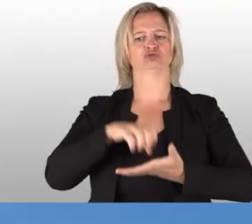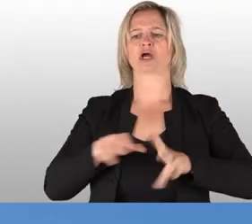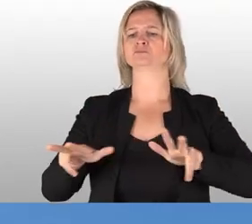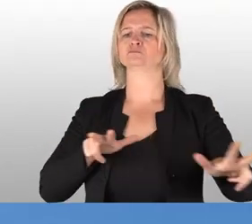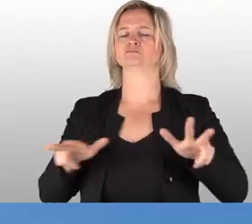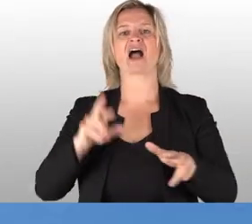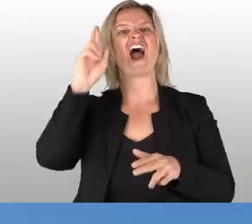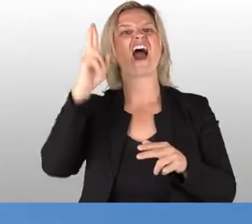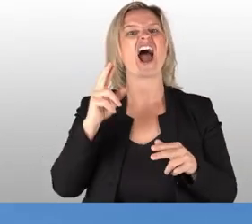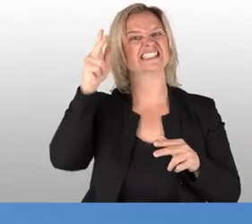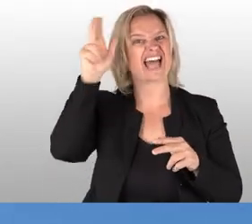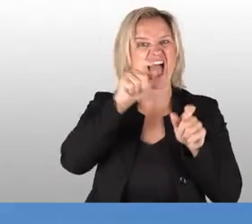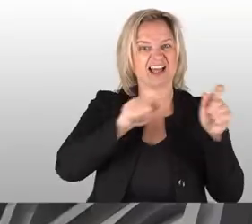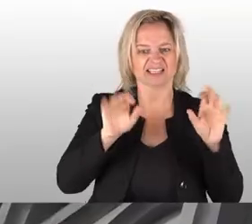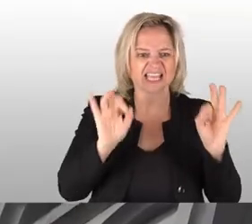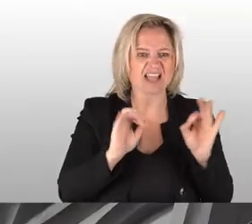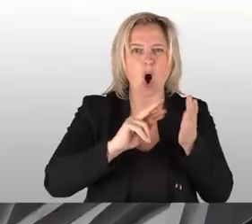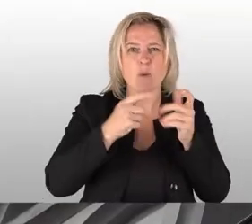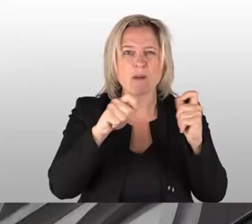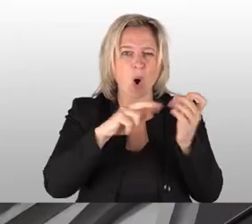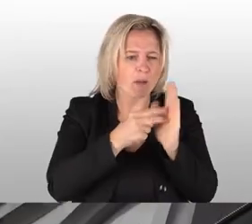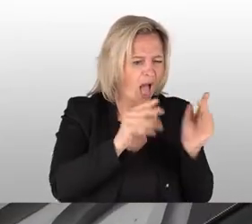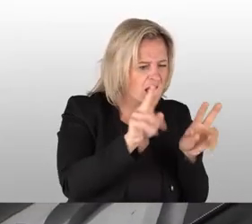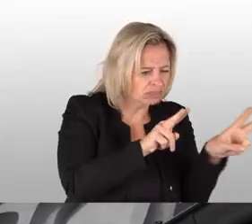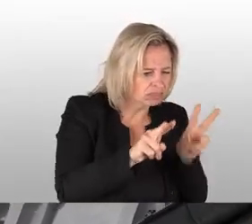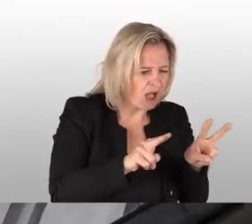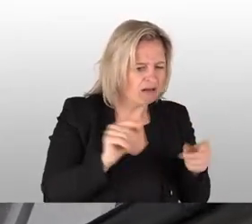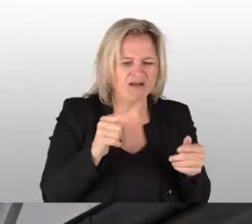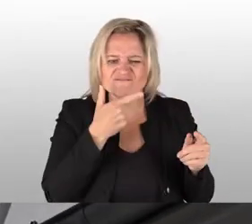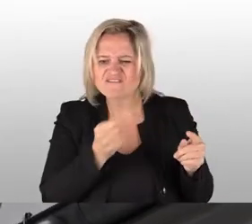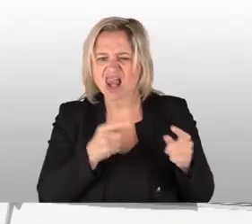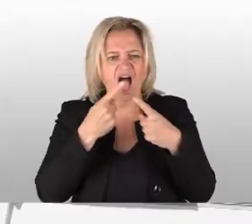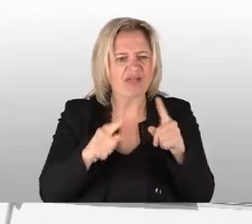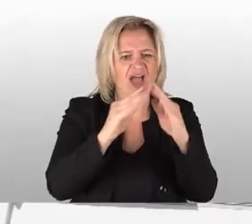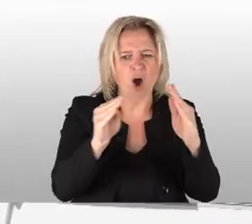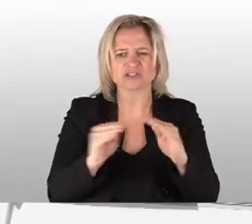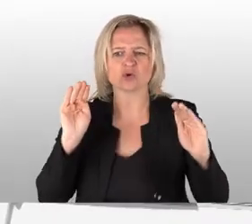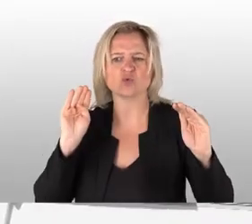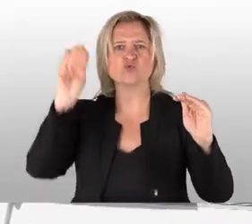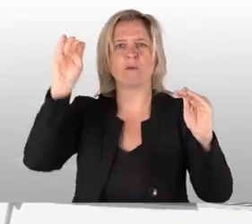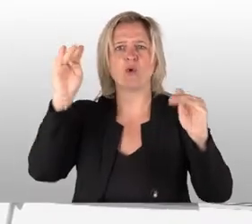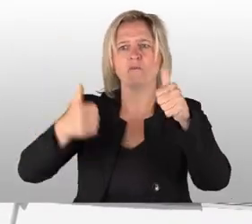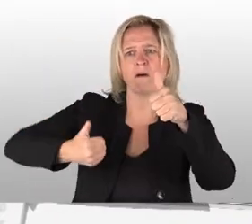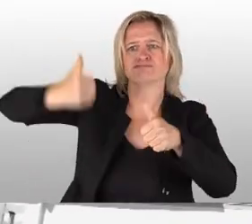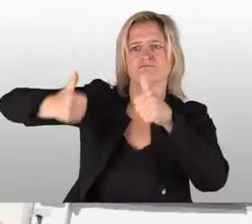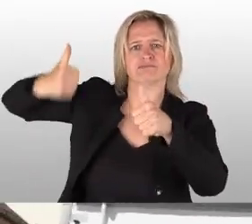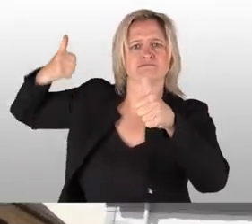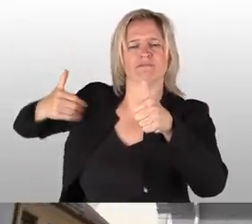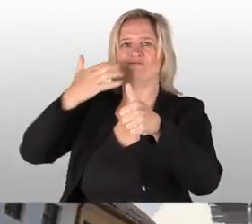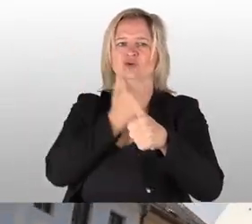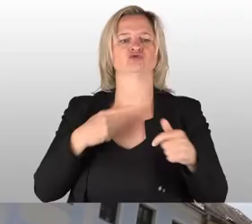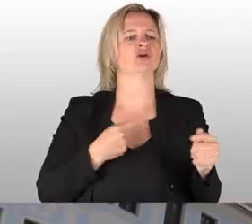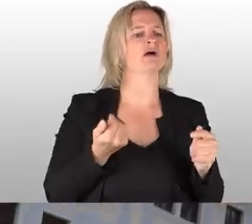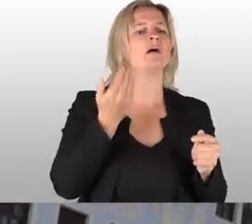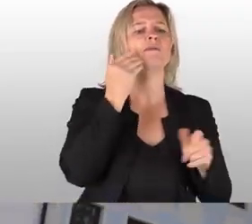Stadt. Und die Ratsherren guckten sich die Baupläne ganz genau an. Wir kommen mit diesem Dach da höher als jedes andere Haus am Platz. Wir stehen